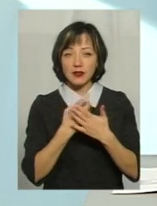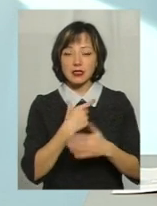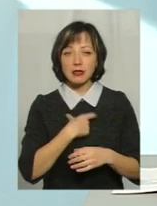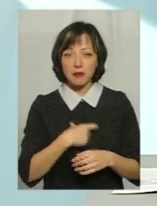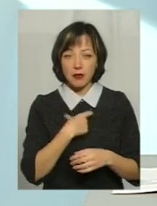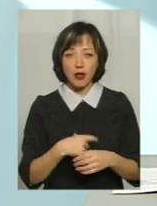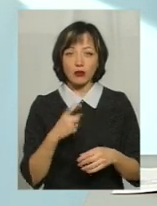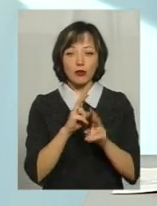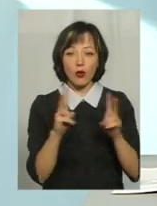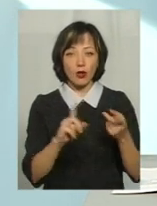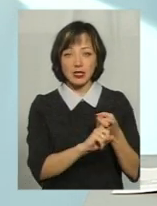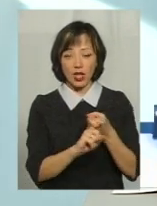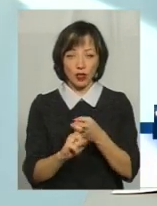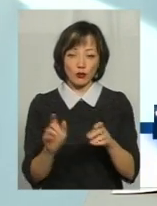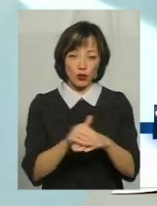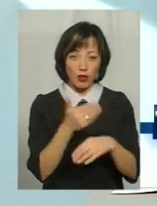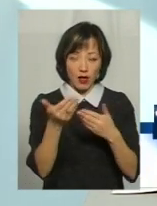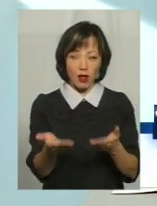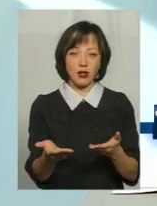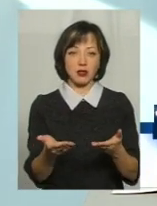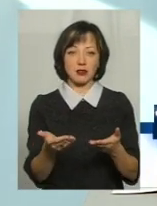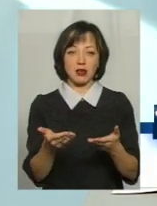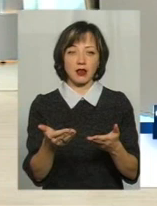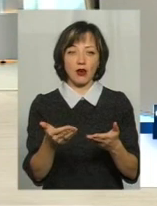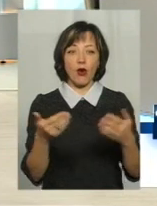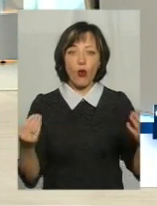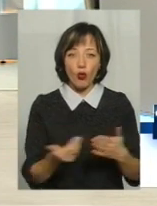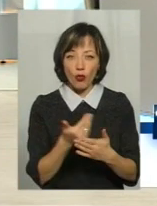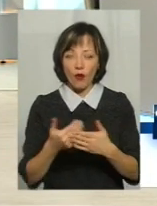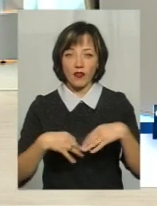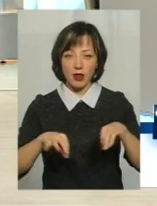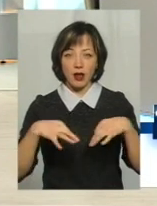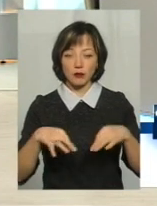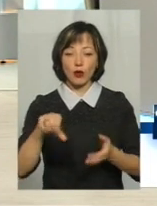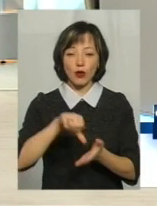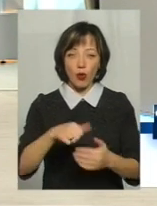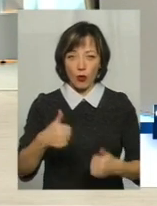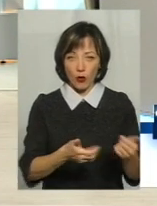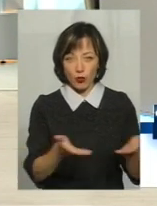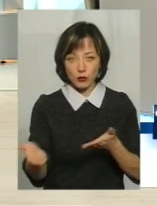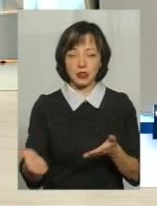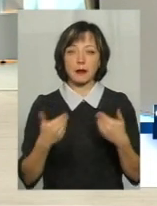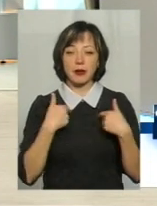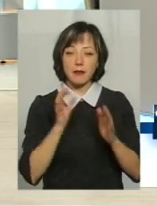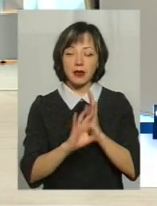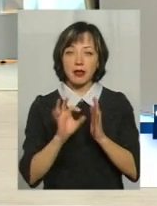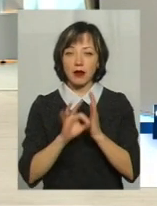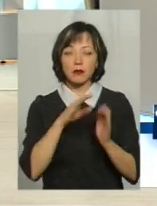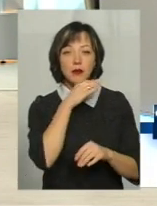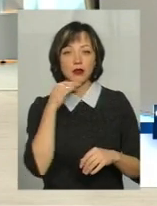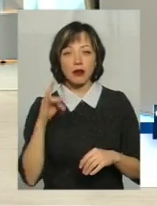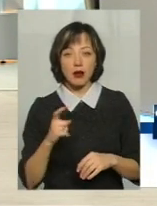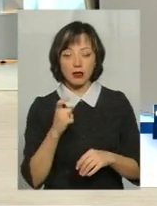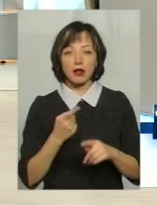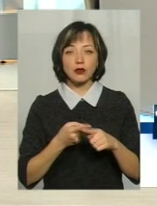щоб ні від кого не залежити, будь ласка, оновлюйте транспортні засоби, беріть участь в конкурсі. Ми їм підказували це неодноразово.